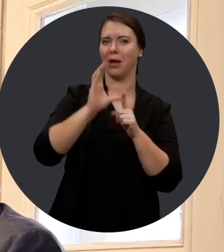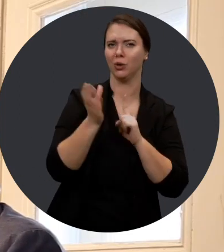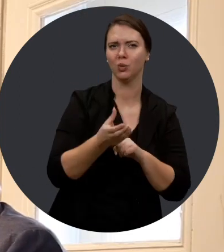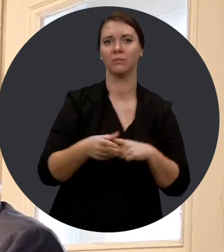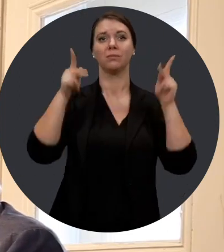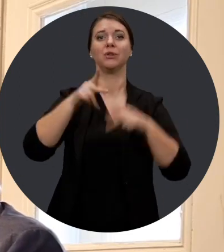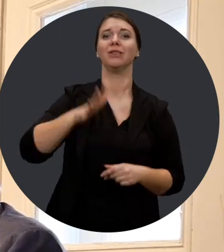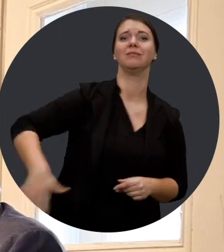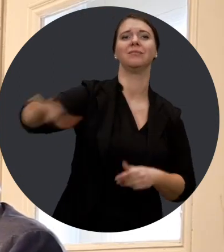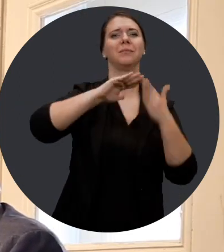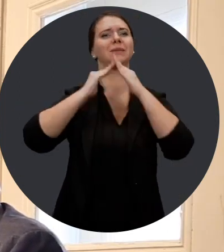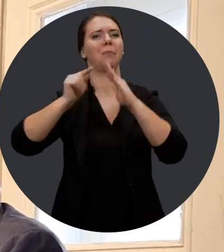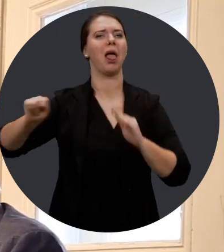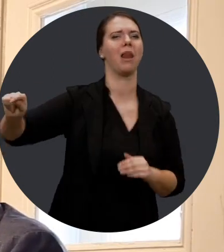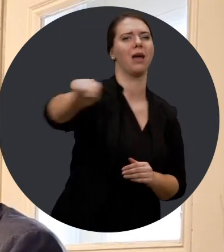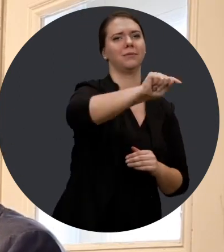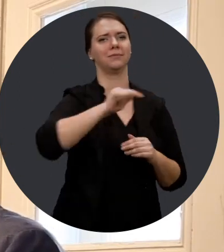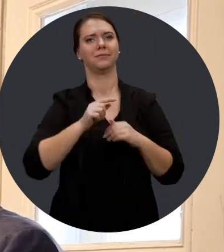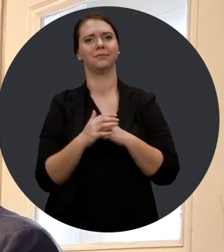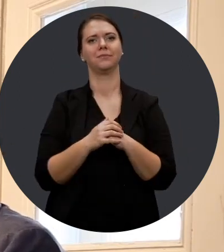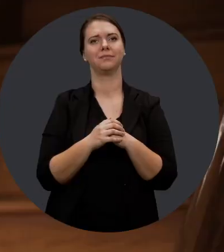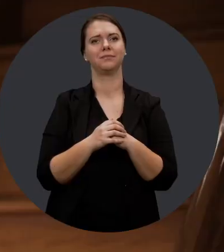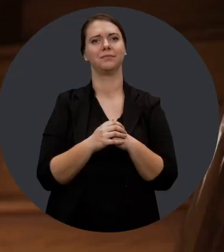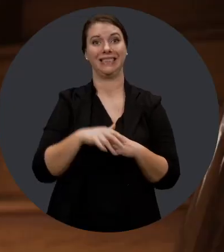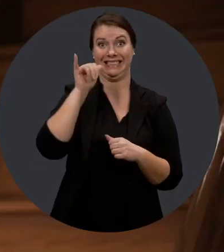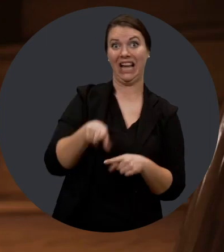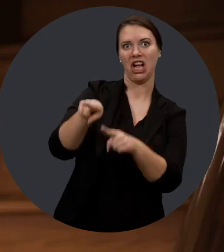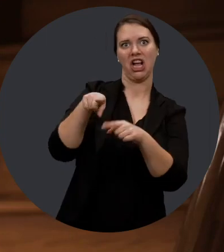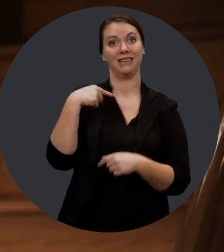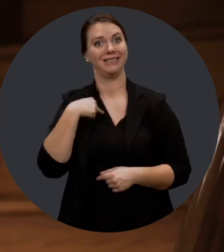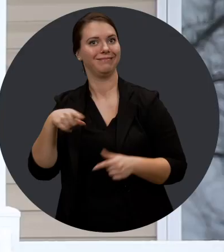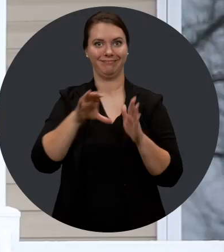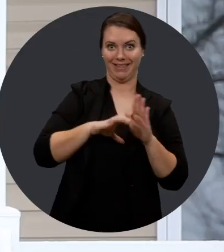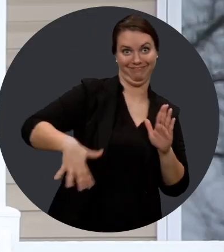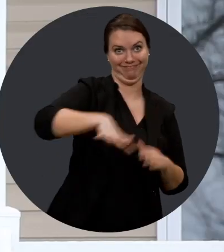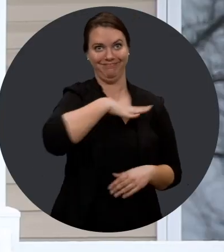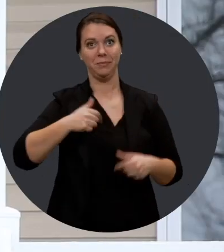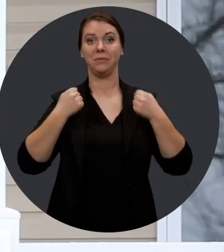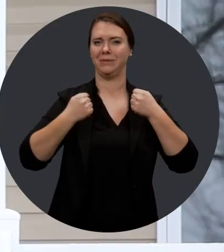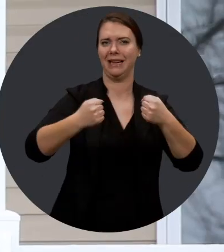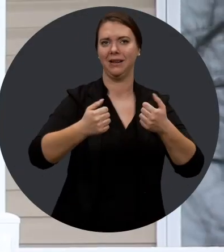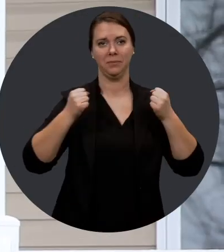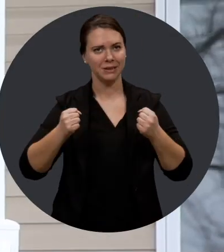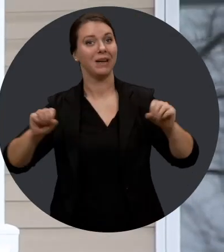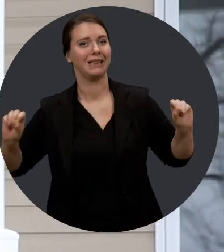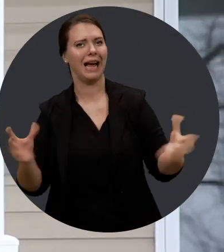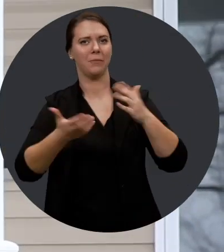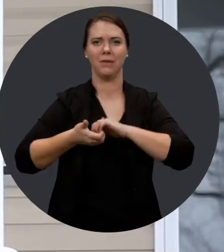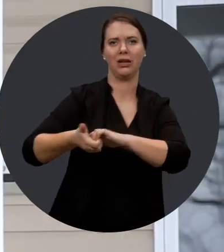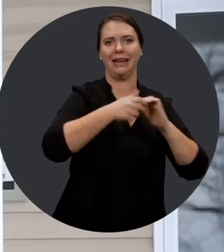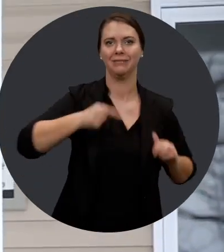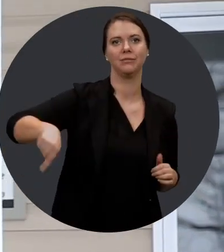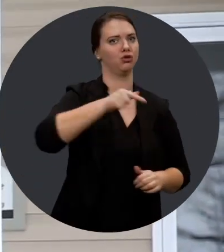justement d'avoir réussi à créer un amorce, en tout cas, de nouvelles cultures auprès des gens dans les municipalités. C'est ça qui nous